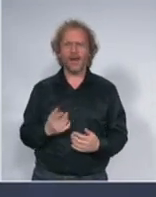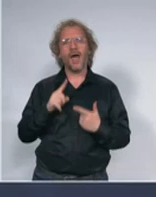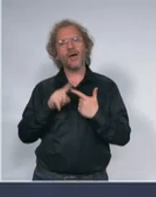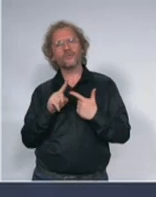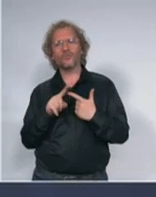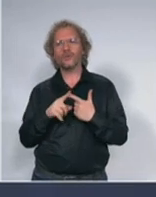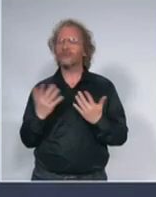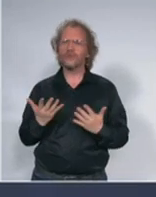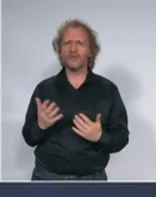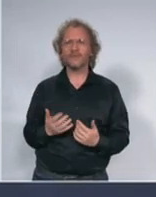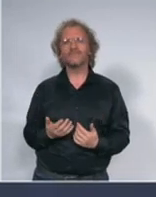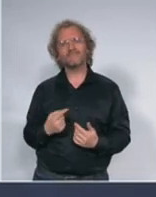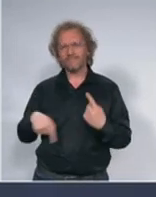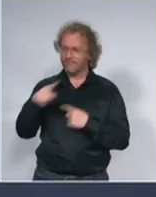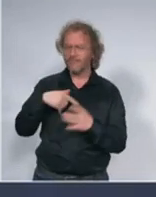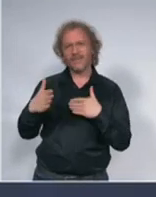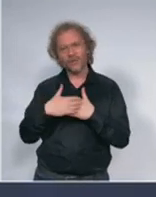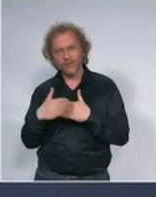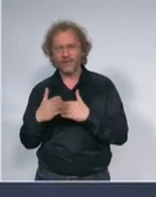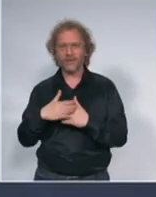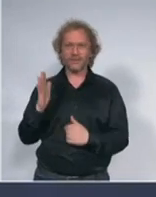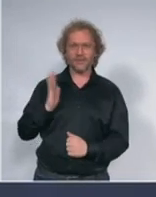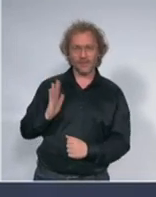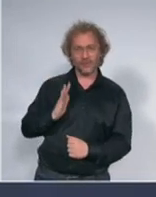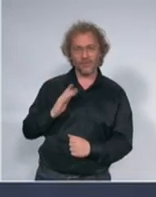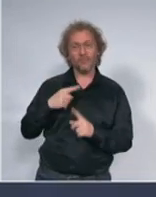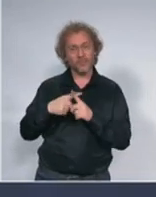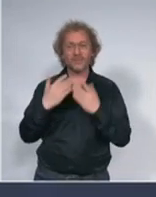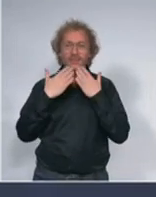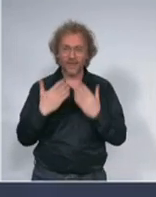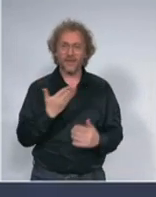građanima i zahvaljujem se svim građanima koji rade sa